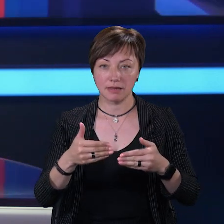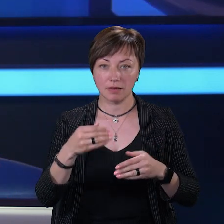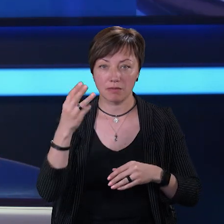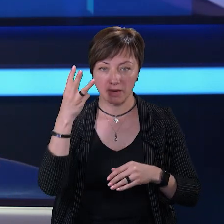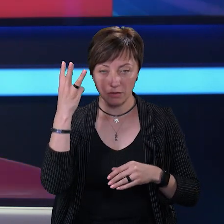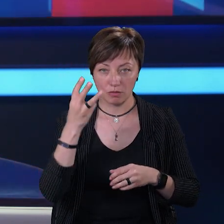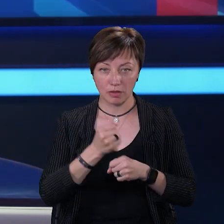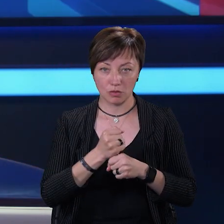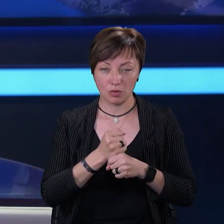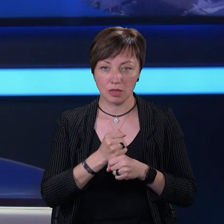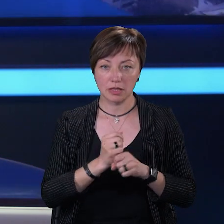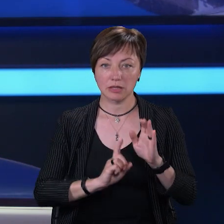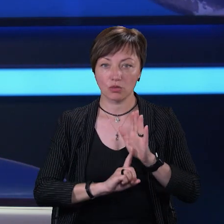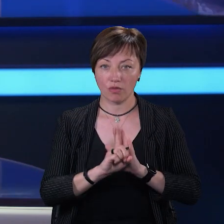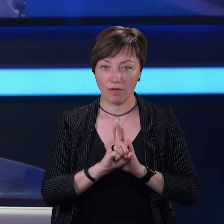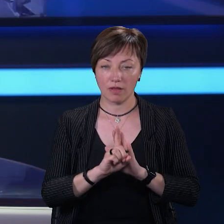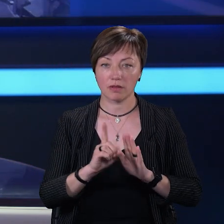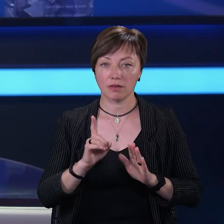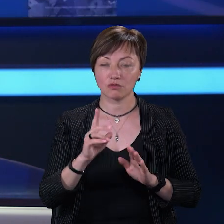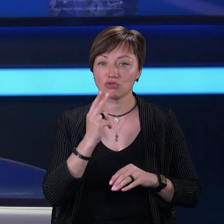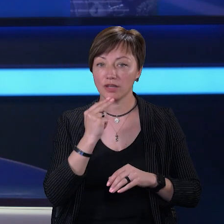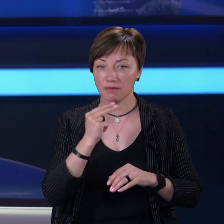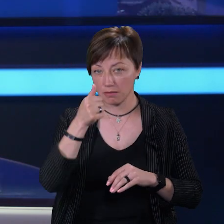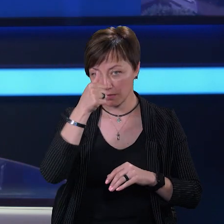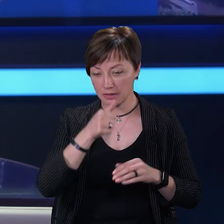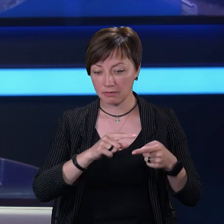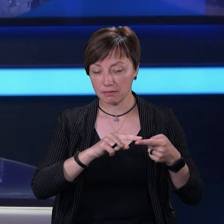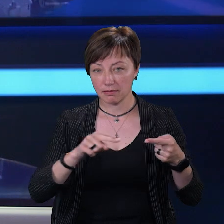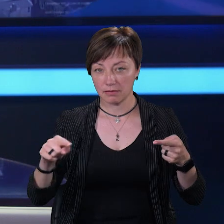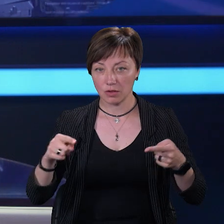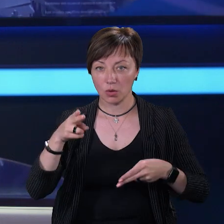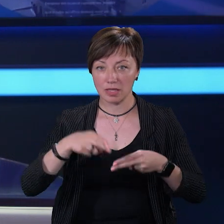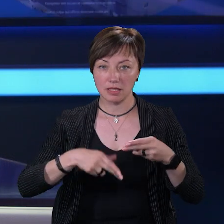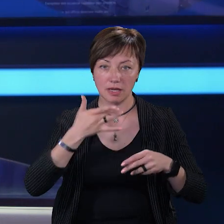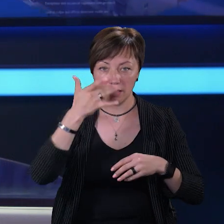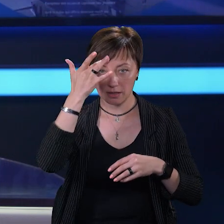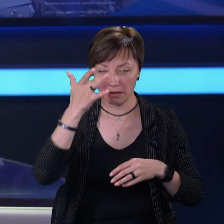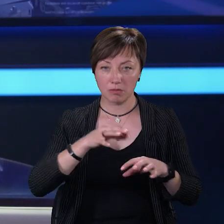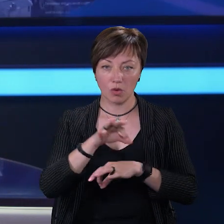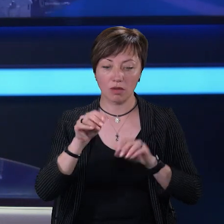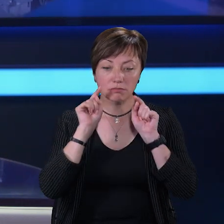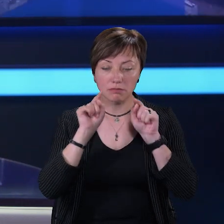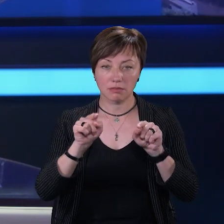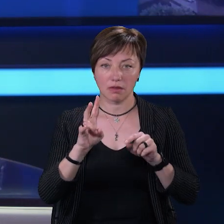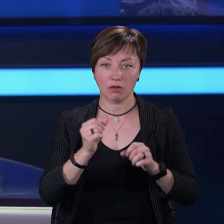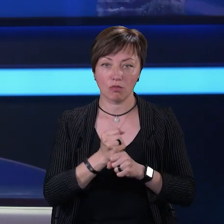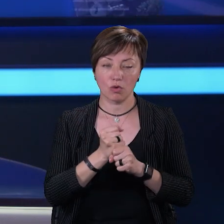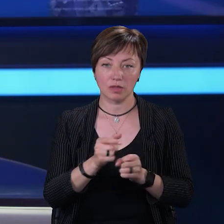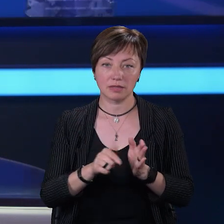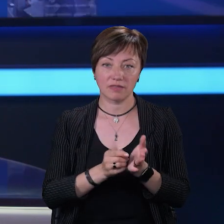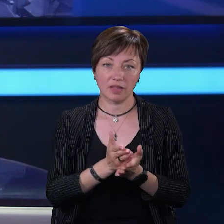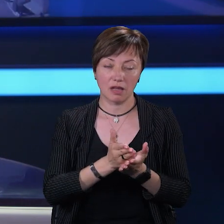обласному центрі». Стартував він на початку червня та триватиме до кінця літа. Проєкт направлений на роботу з